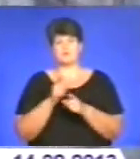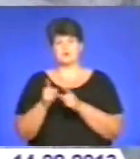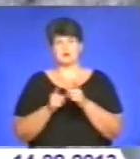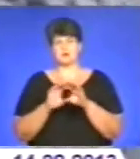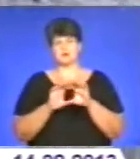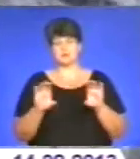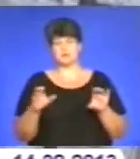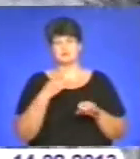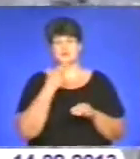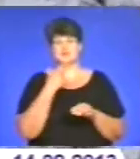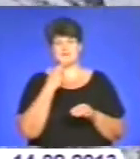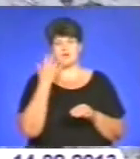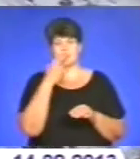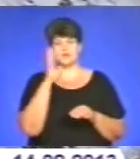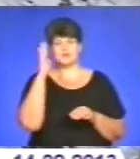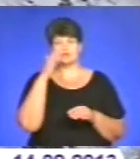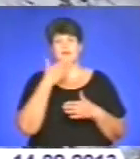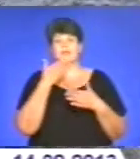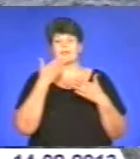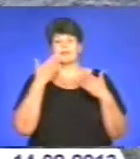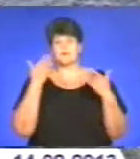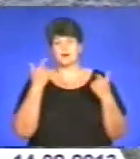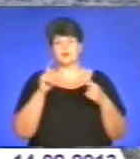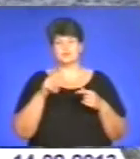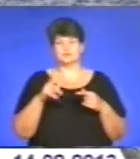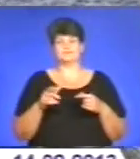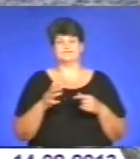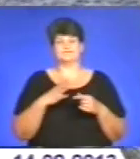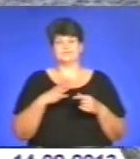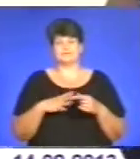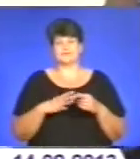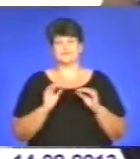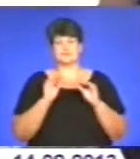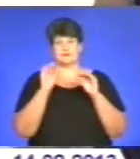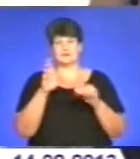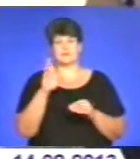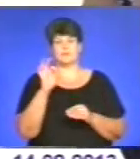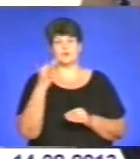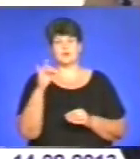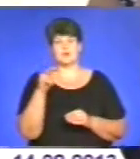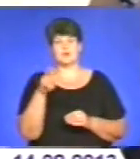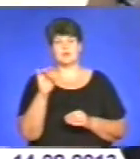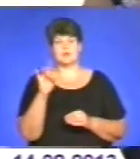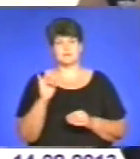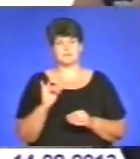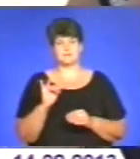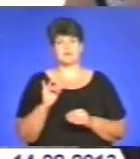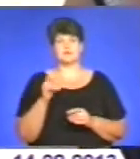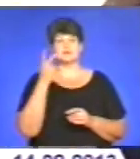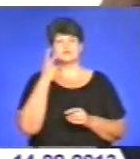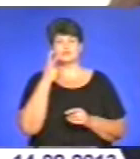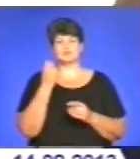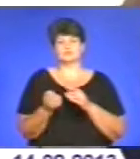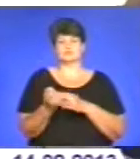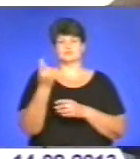З червня гарячої води у мікрорайоні немає. Мешканці змушені встановлювати бойлери. У нас весь час отут гейзери били.